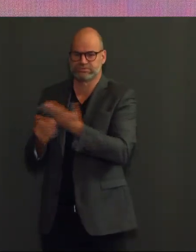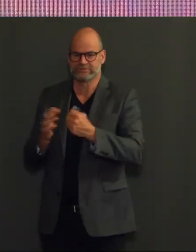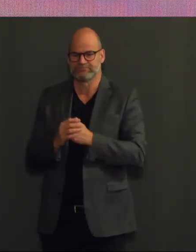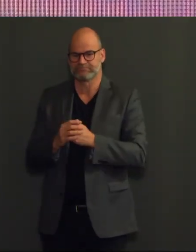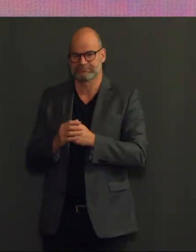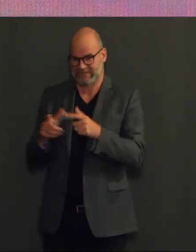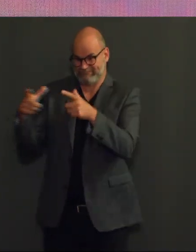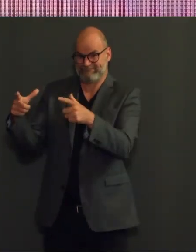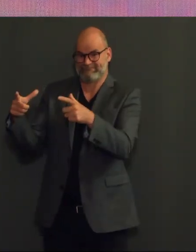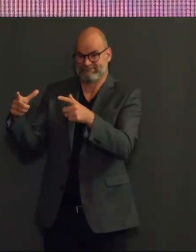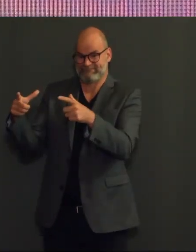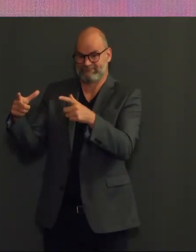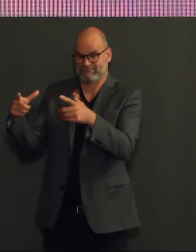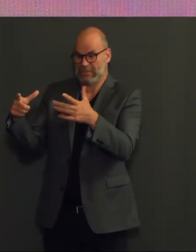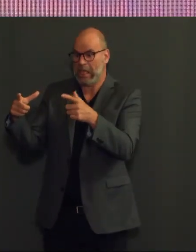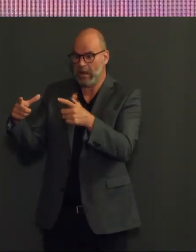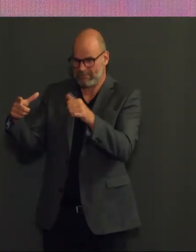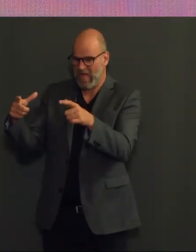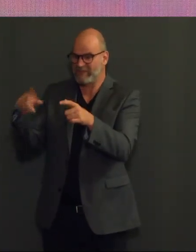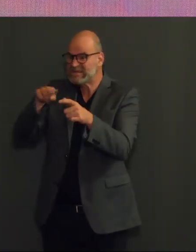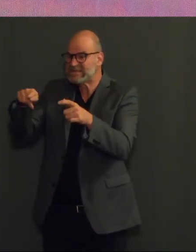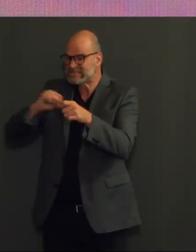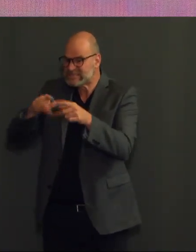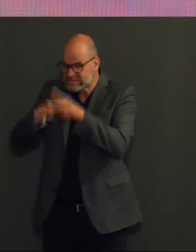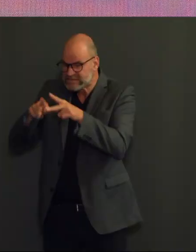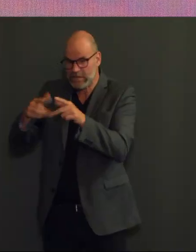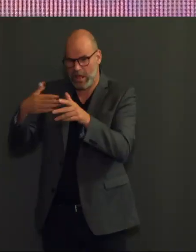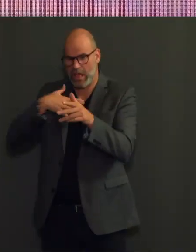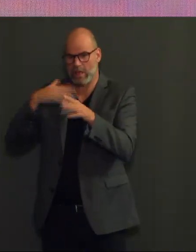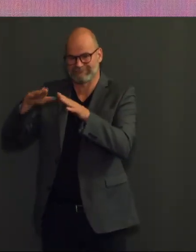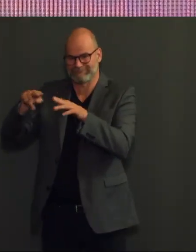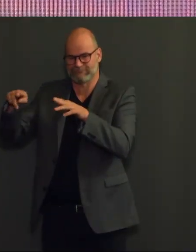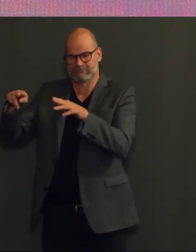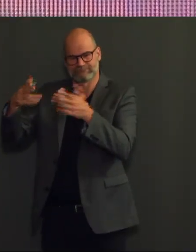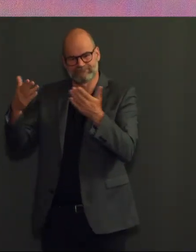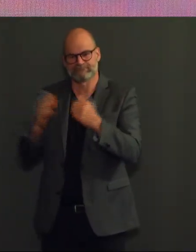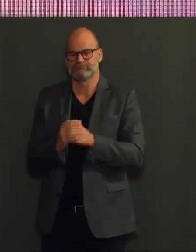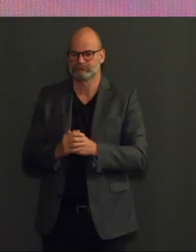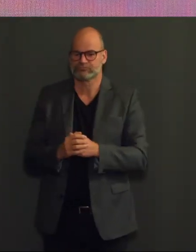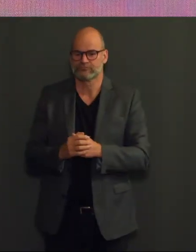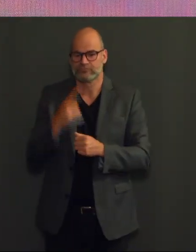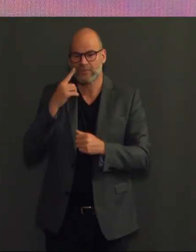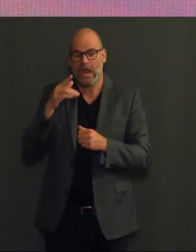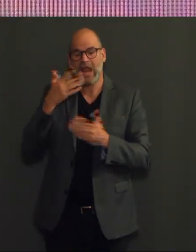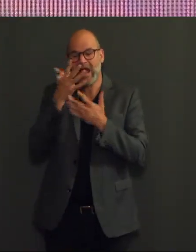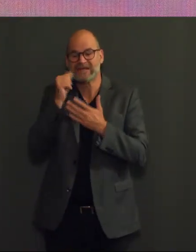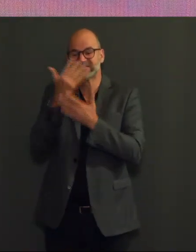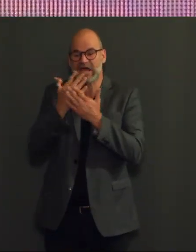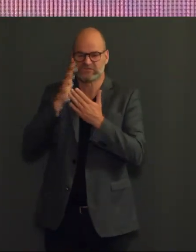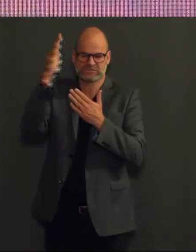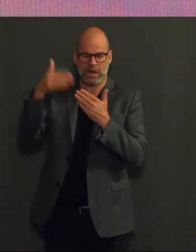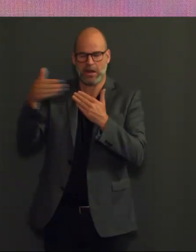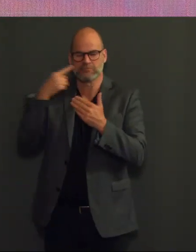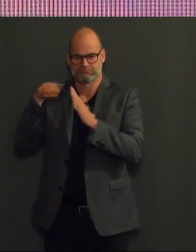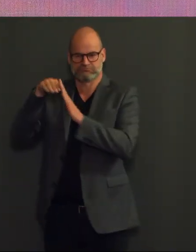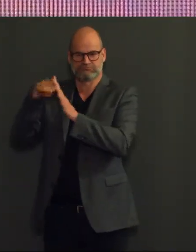verminderen. Dan moet je met rekening houden dat dat een late parameter is. Momenteel zien we dat de ziekenhuisopnames met zo'n